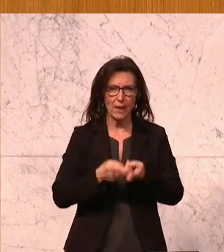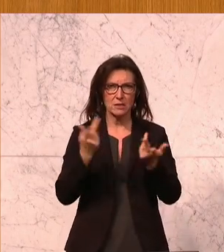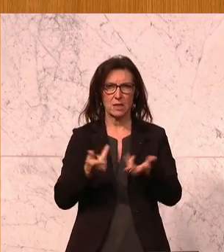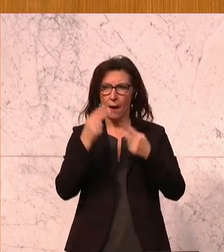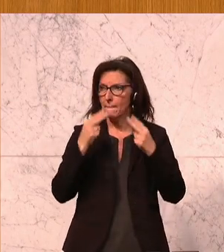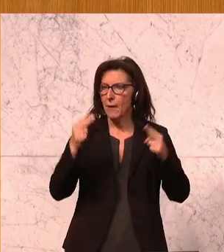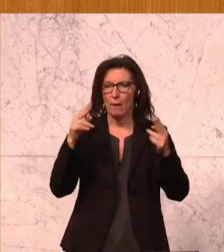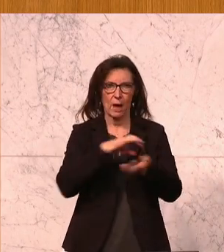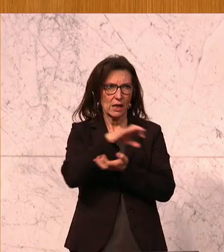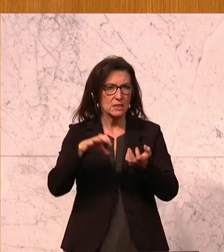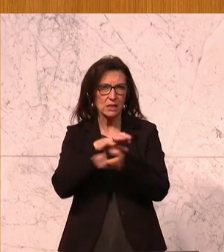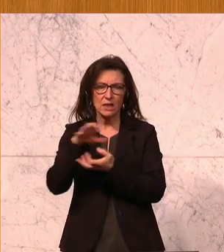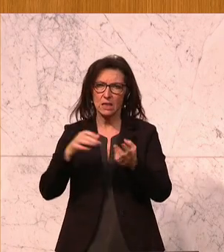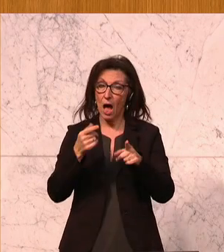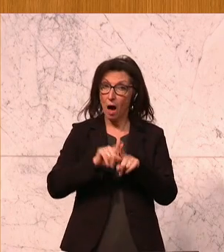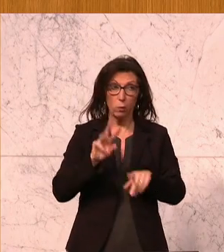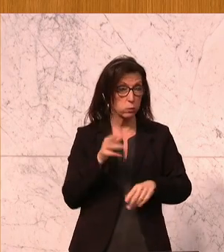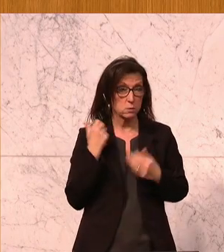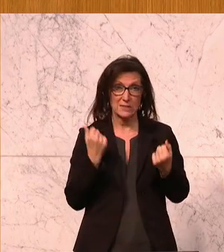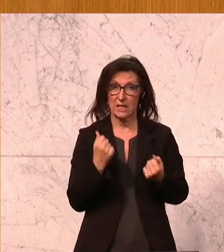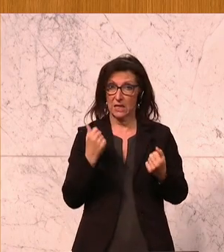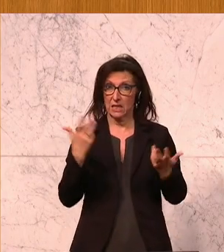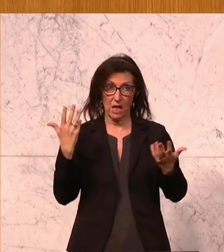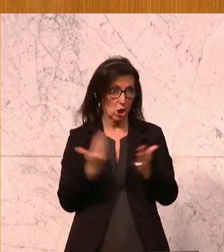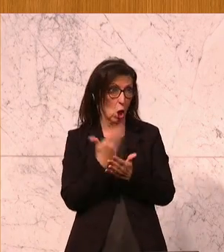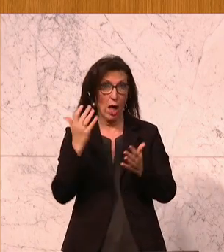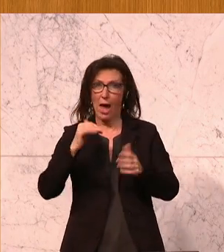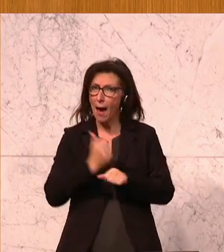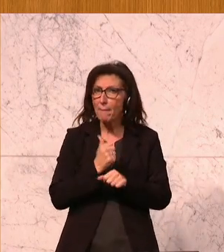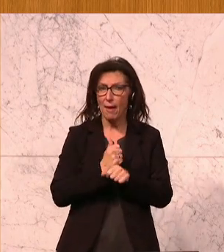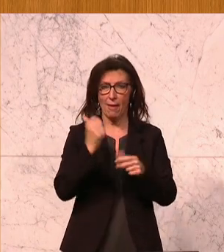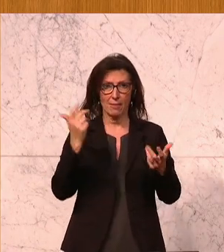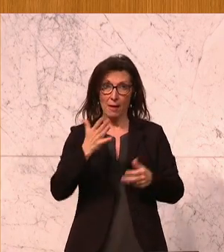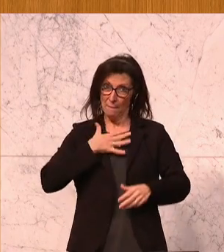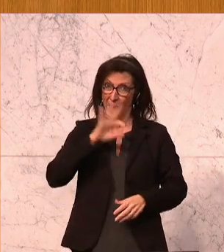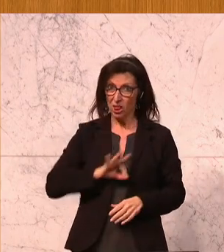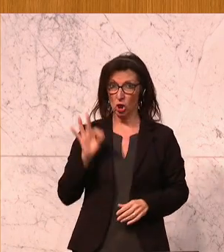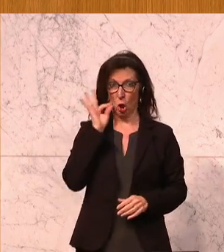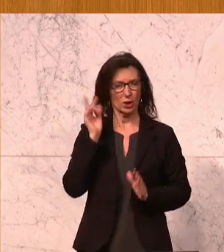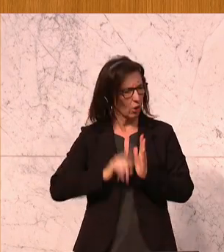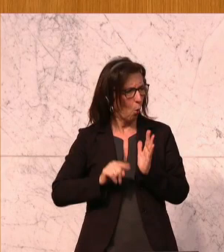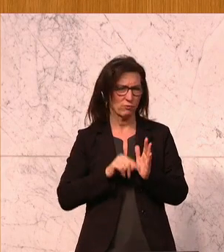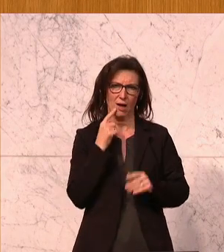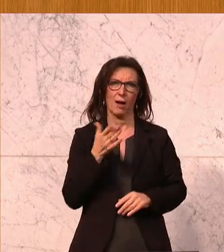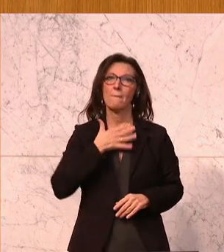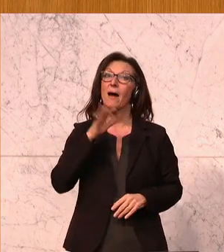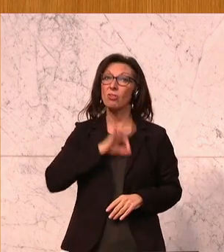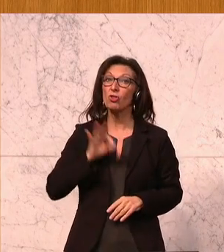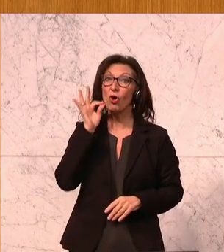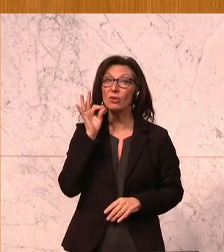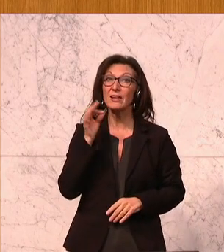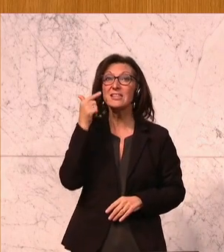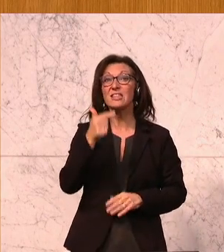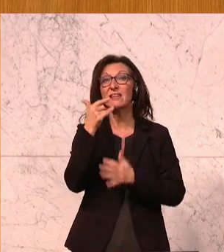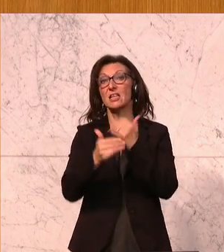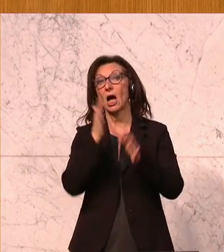zunehmende Krisen, auch Verunsicherung, es entstehen neue Jobs. Meine Töchter, das sage ich sehr oft, meine Töchter werden in 20